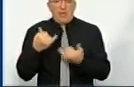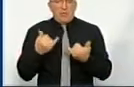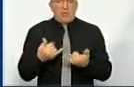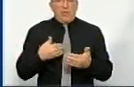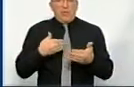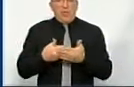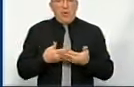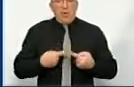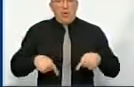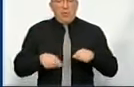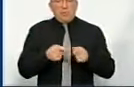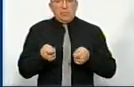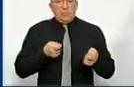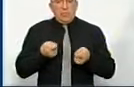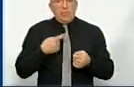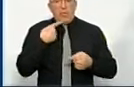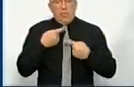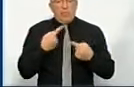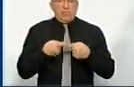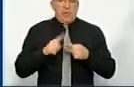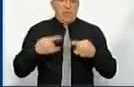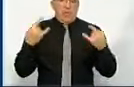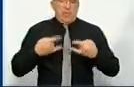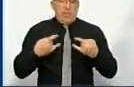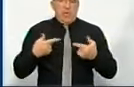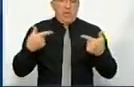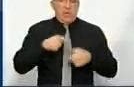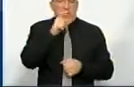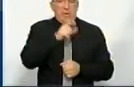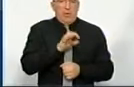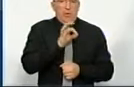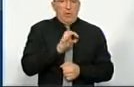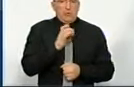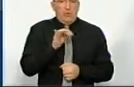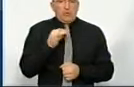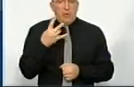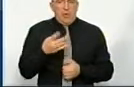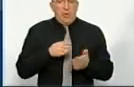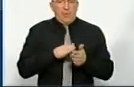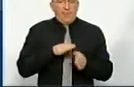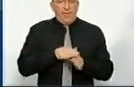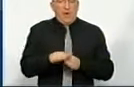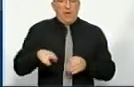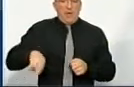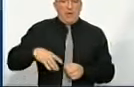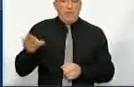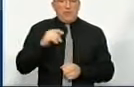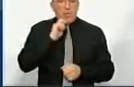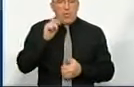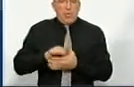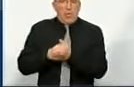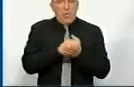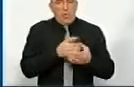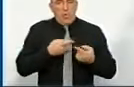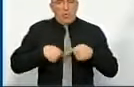перед органами місцевого самоврядування, говорити ми в цій передачі. Наш гість Олександр Слобожан, виконавчий директор Всеукраїнської асоціації